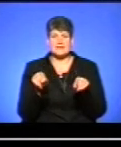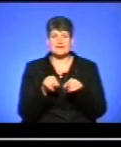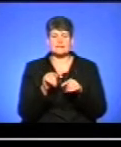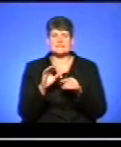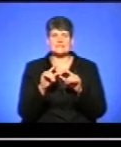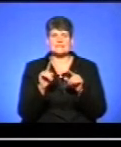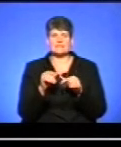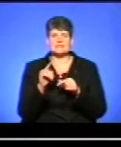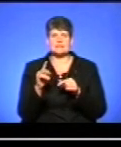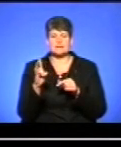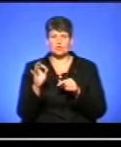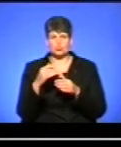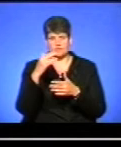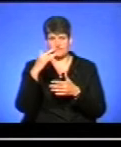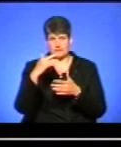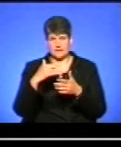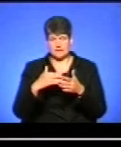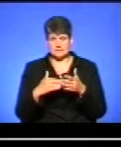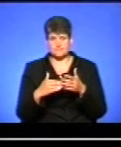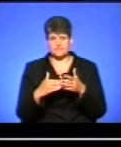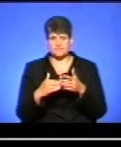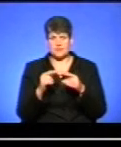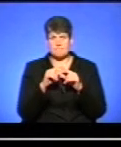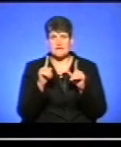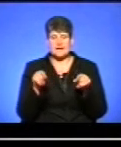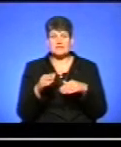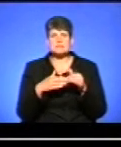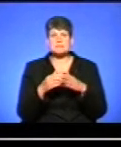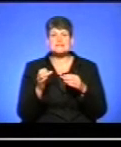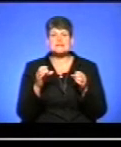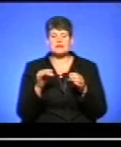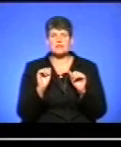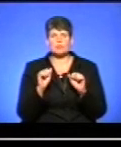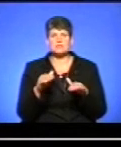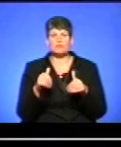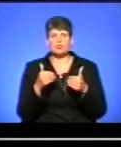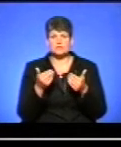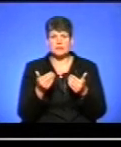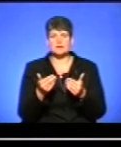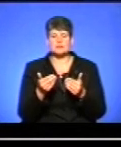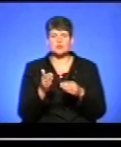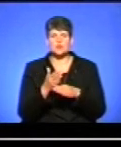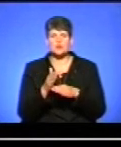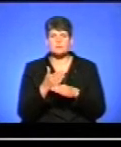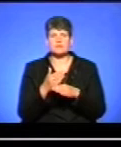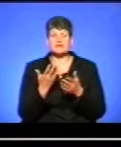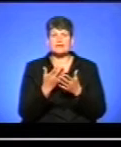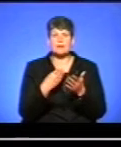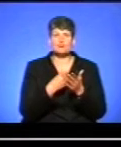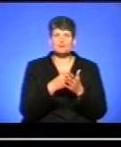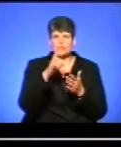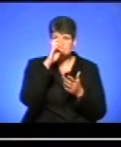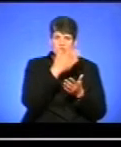здавав, і тобі повністю видесь весь перелік спеціальностей, на які можна подати з розбивкою, де бюджетна, де